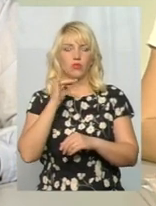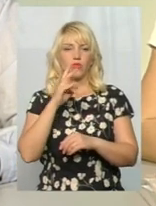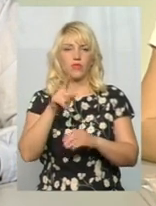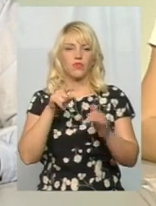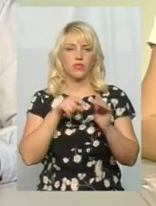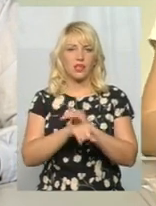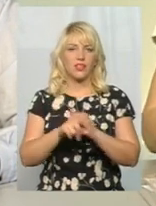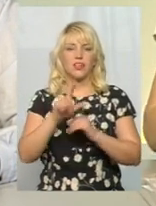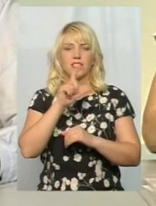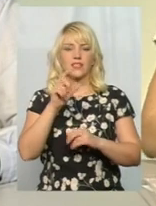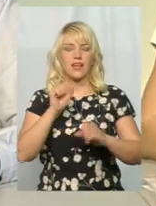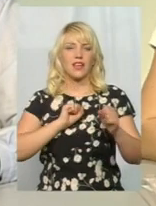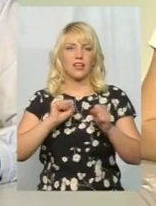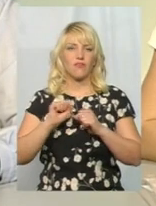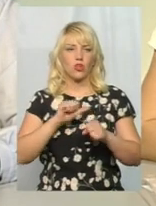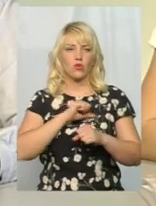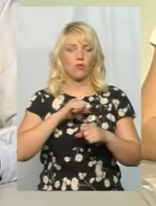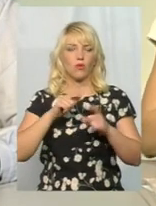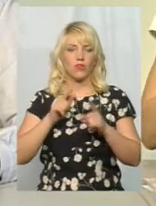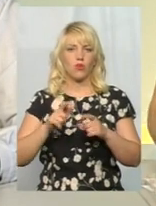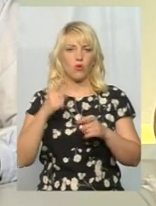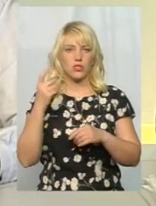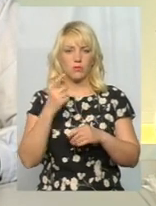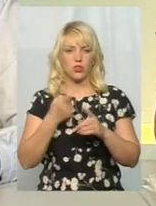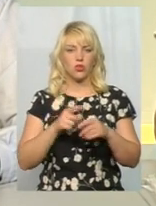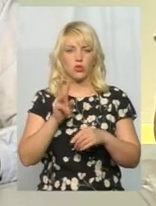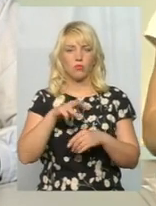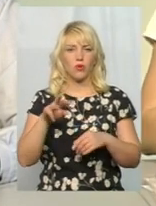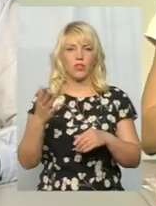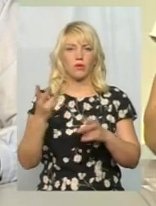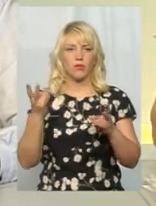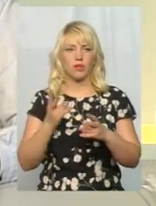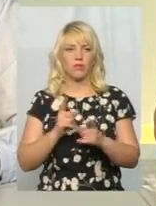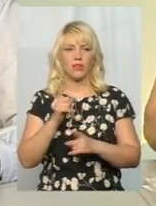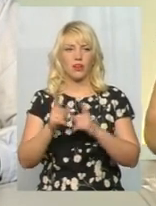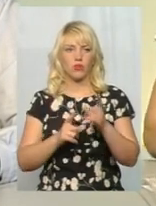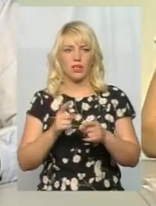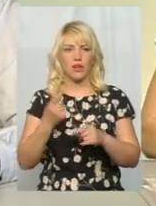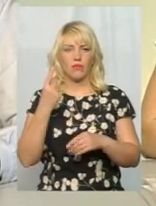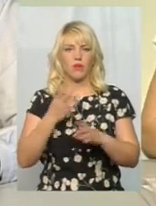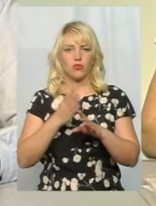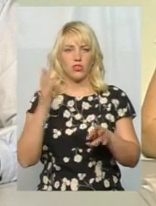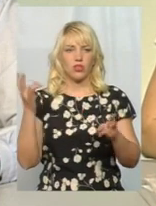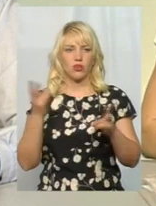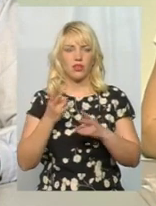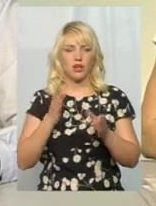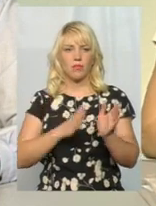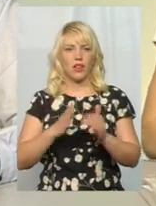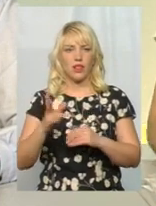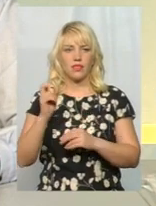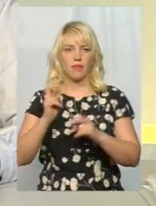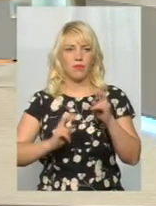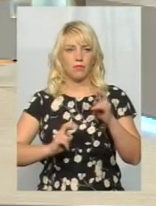водопровідного господарства. Щодо багатьох мільйонів, які необхідні на реконструкцію, хочу сказати, що в першу чергу потрібно навести лад на